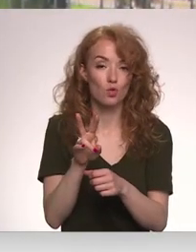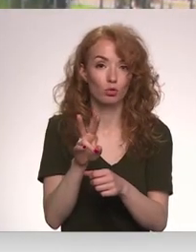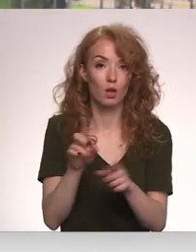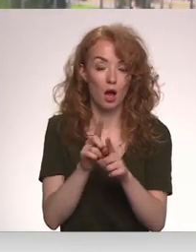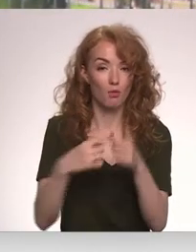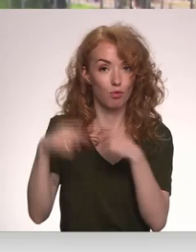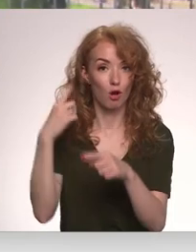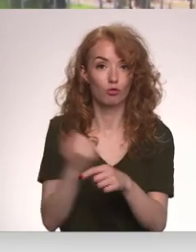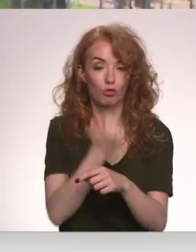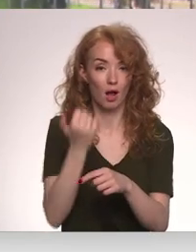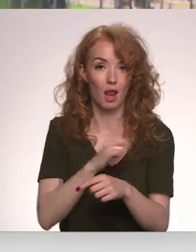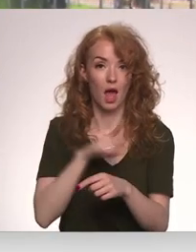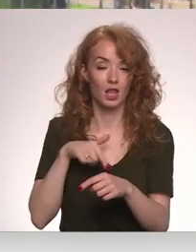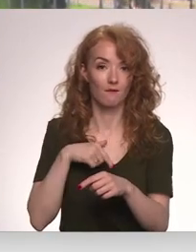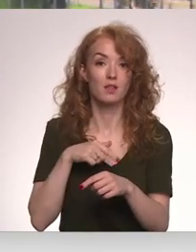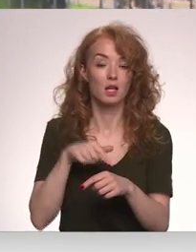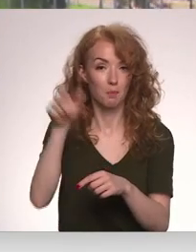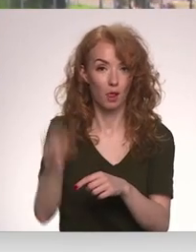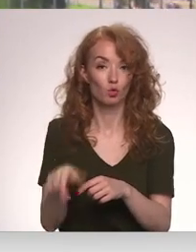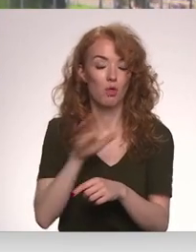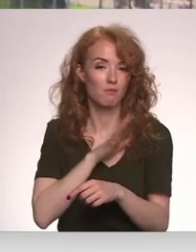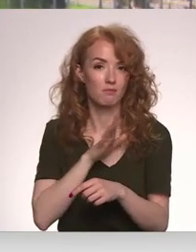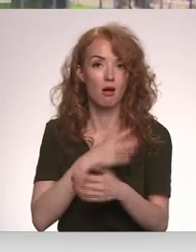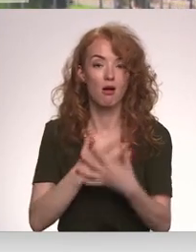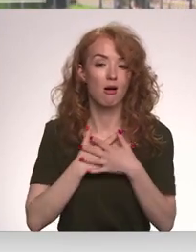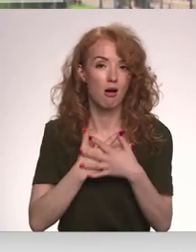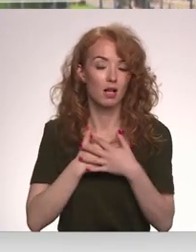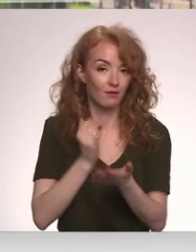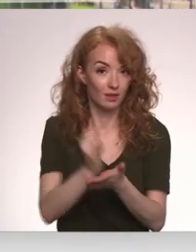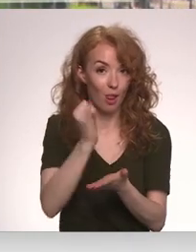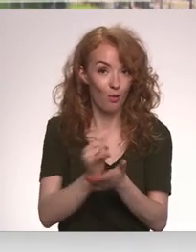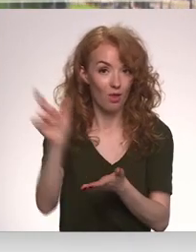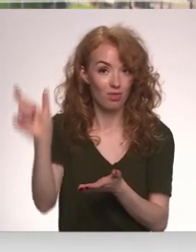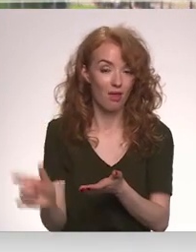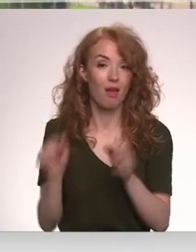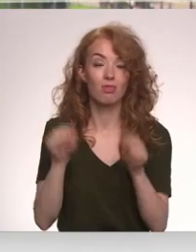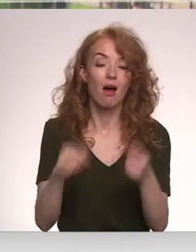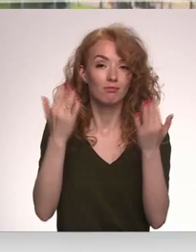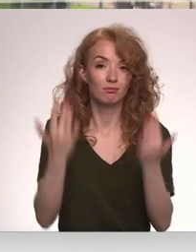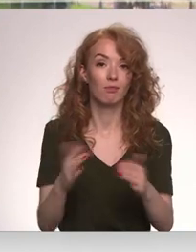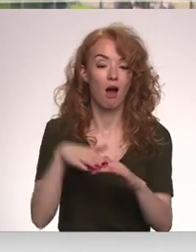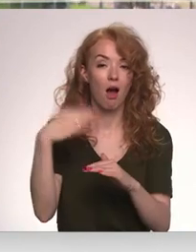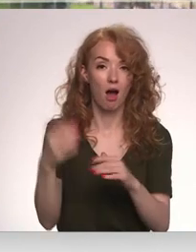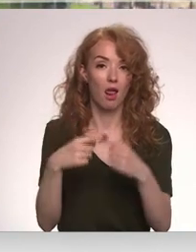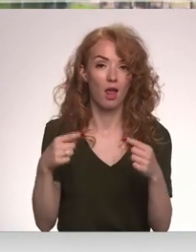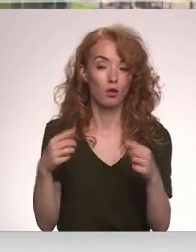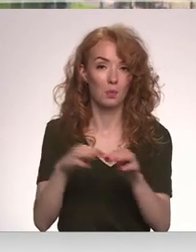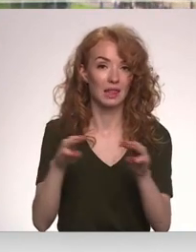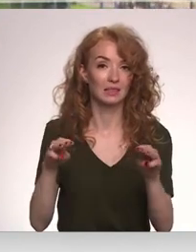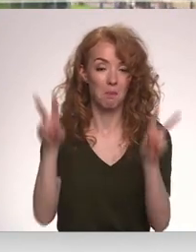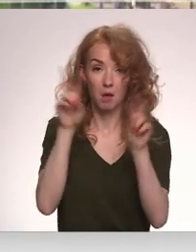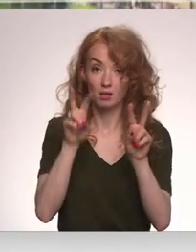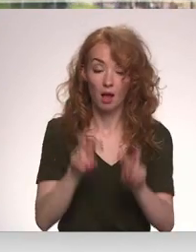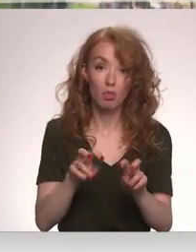arī pagājušajā gadā Latvijas pilsoņa bijuši visai aktīvi ceļotāji. Tās aicināts ārlētministrijas pārskatā.